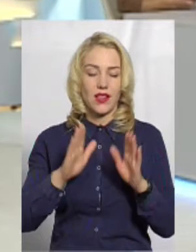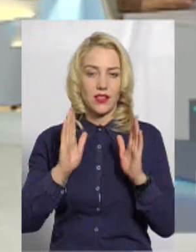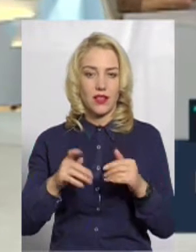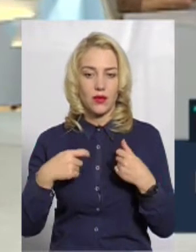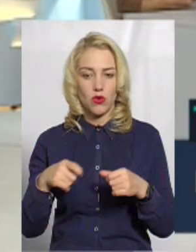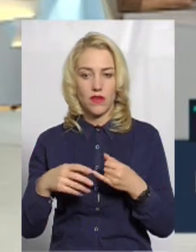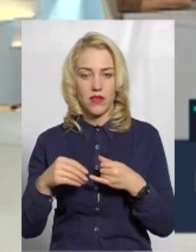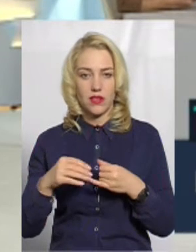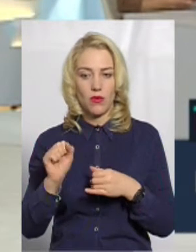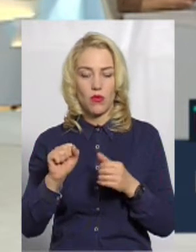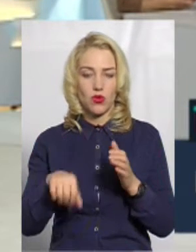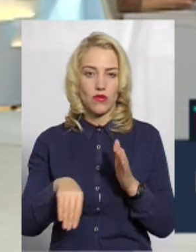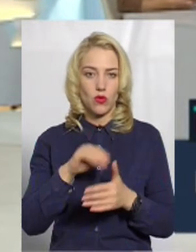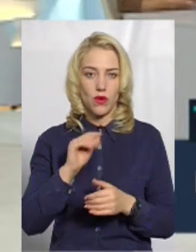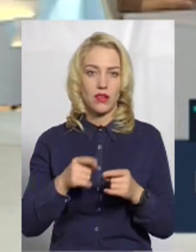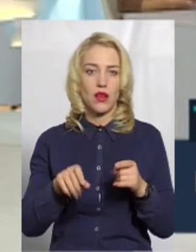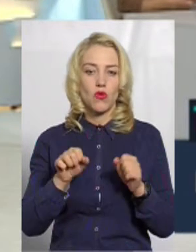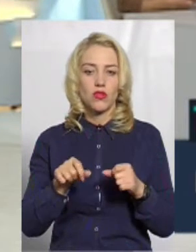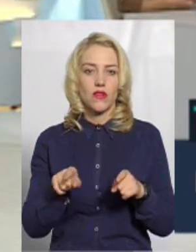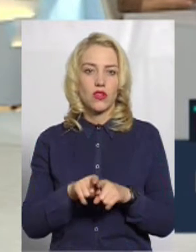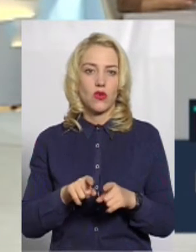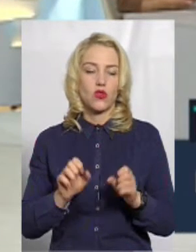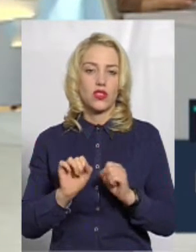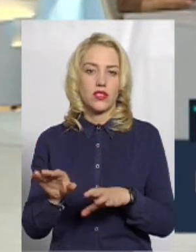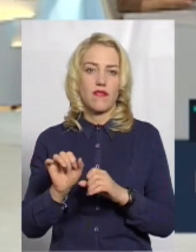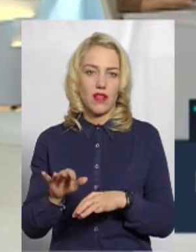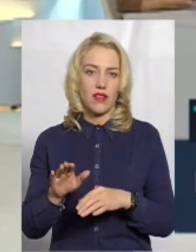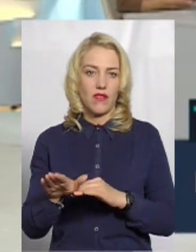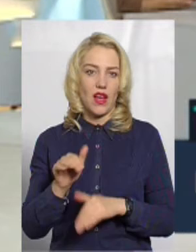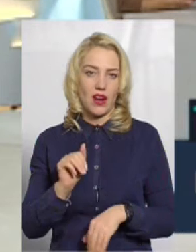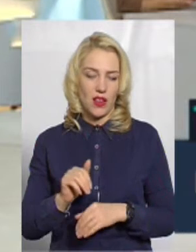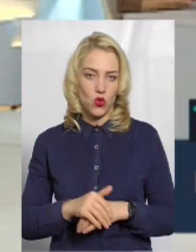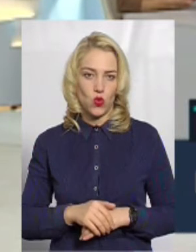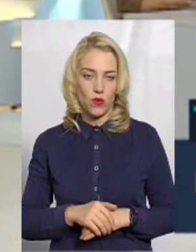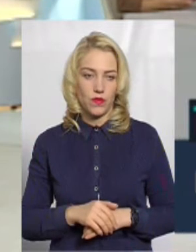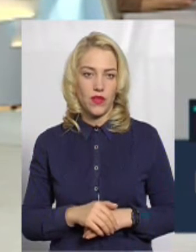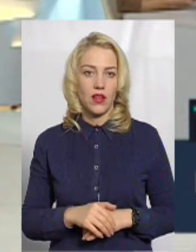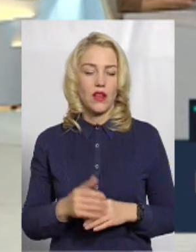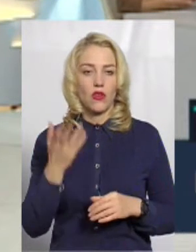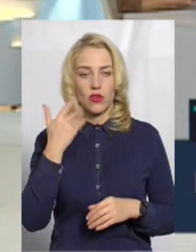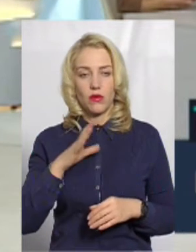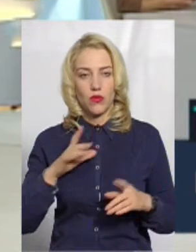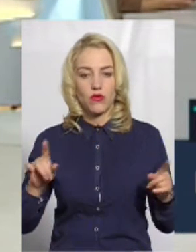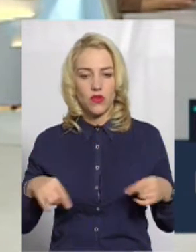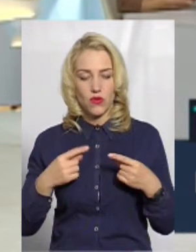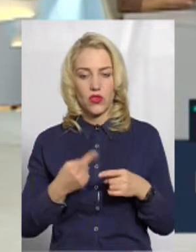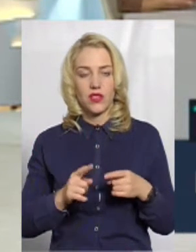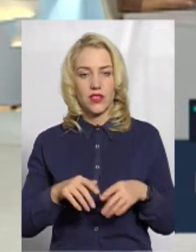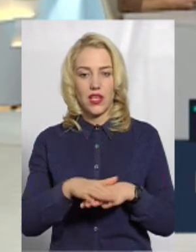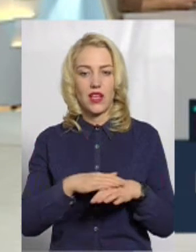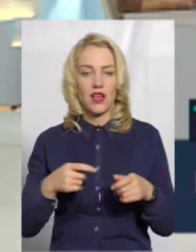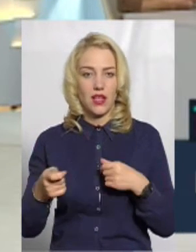землю або і купляти, можливо також її здавати в оренду. І коли буде створений цей ринок землі,